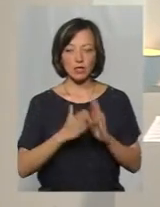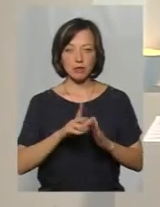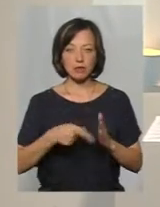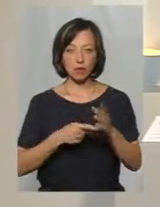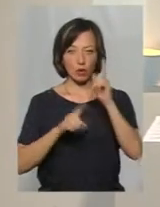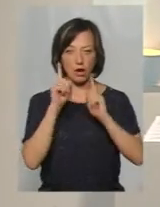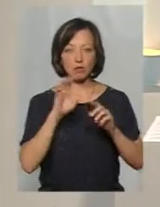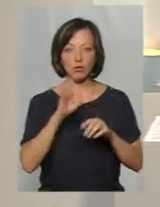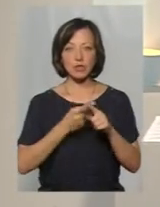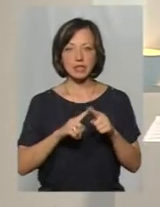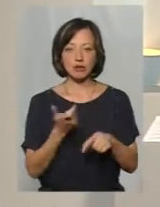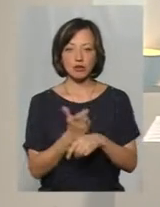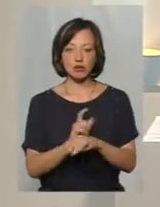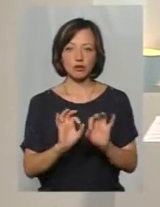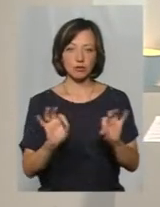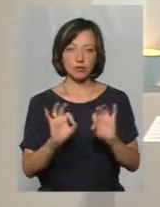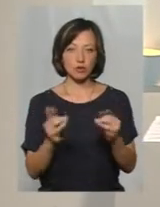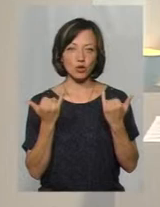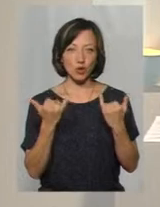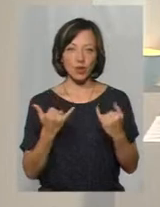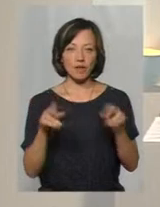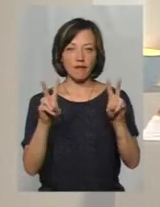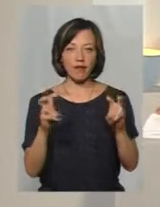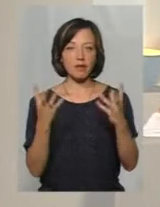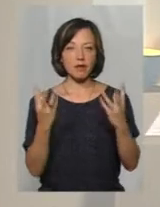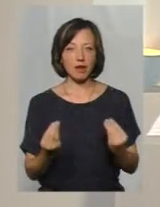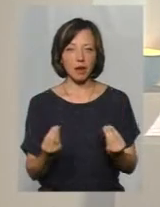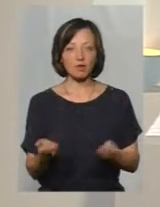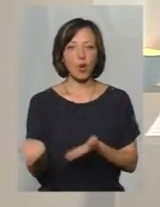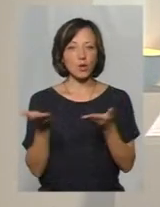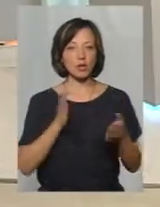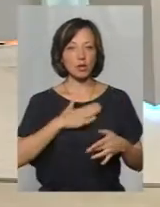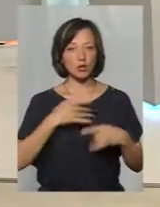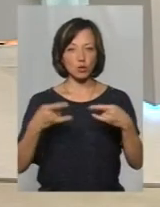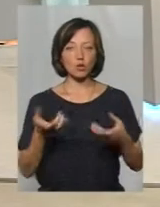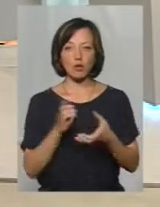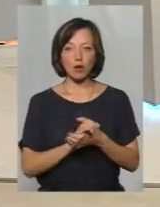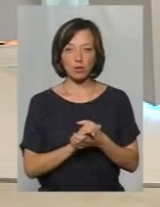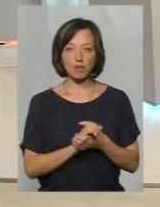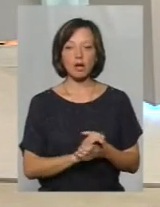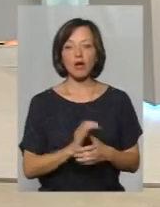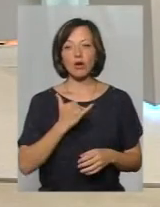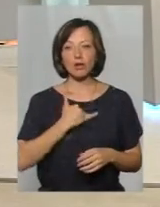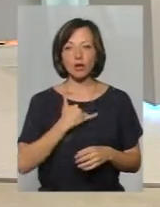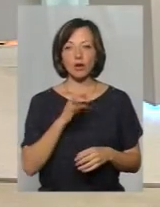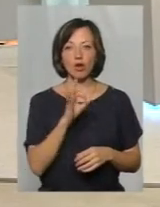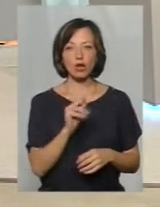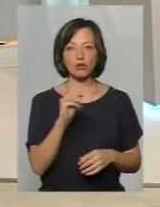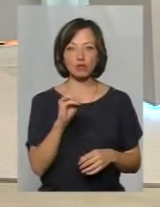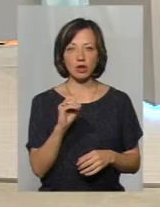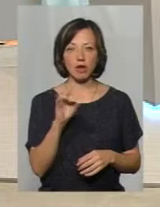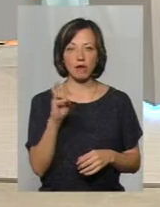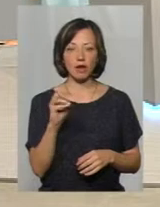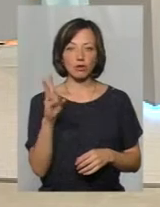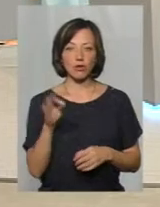міської ради, про це і більше, говоримо сьогодні у темі дня з гостями нашої студії. Знайомтеся, в нашій студії сьогодні Олег Черненко,